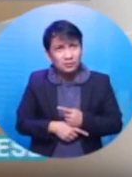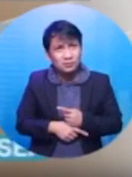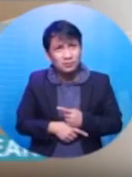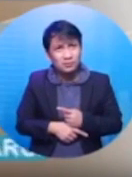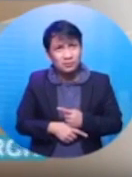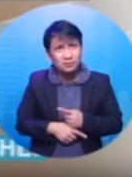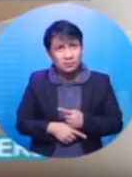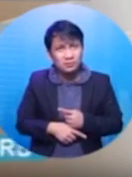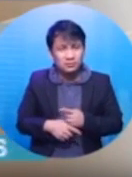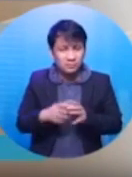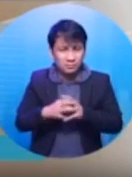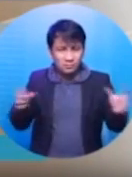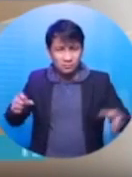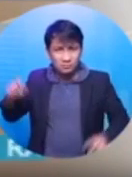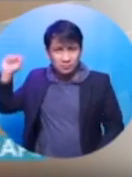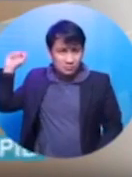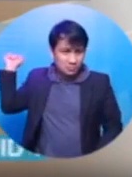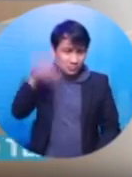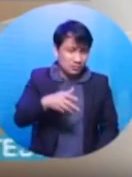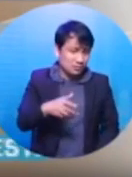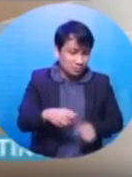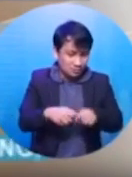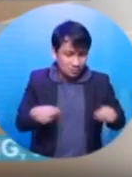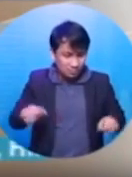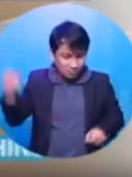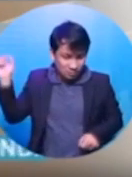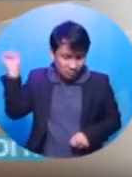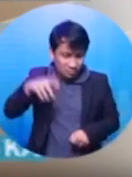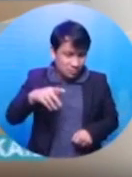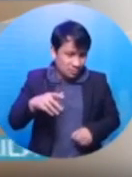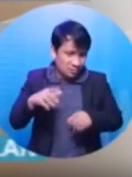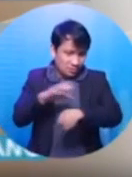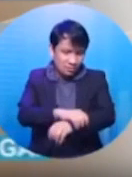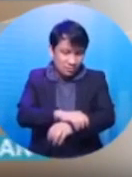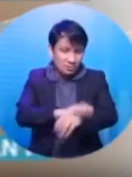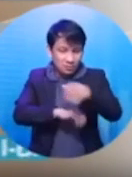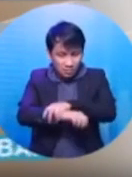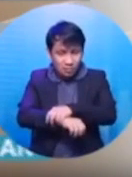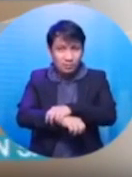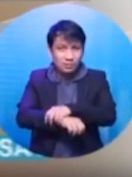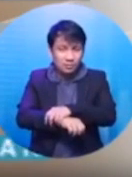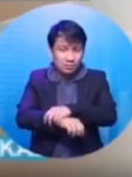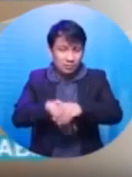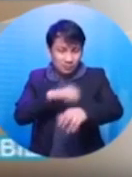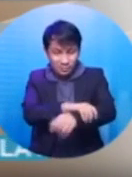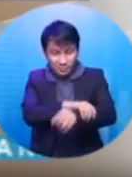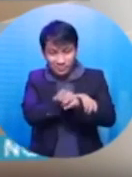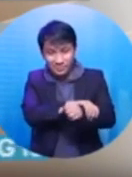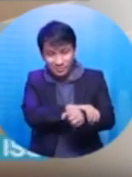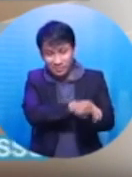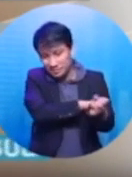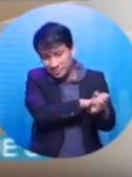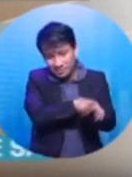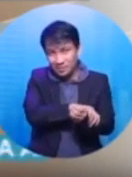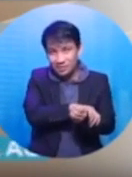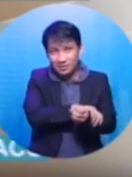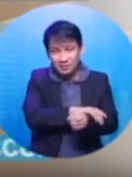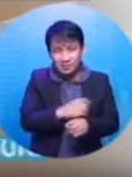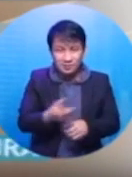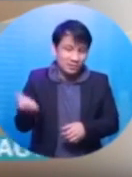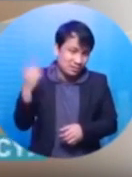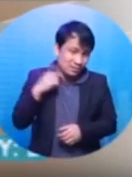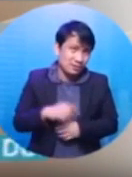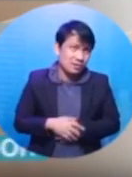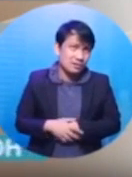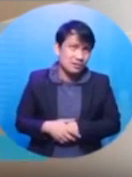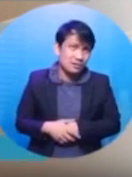binato niya po ako ng bote. Dalawa po yung hawak niya kaya inawakan ko po yung kamay niya. Na isa kasi may bote pa po. Hindi naman po ako tinamaan